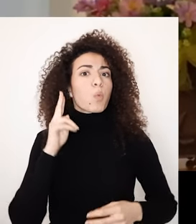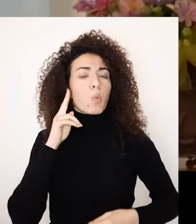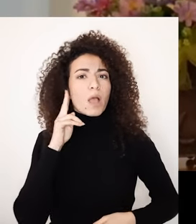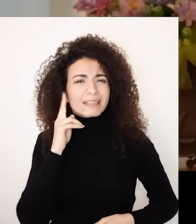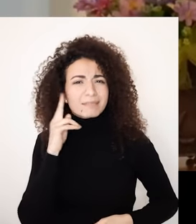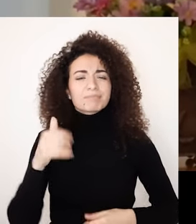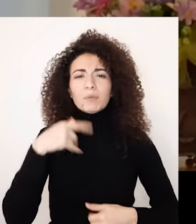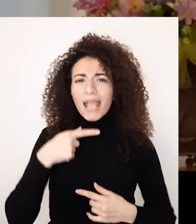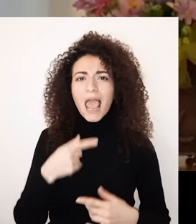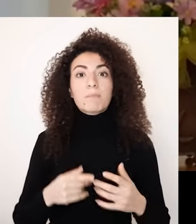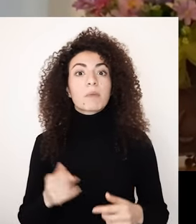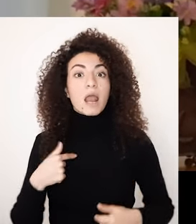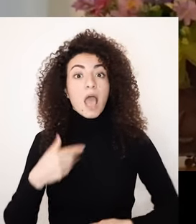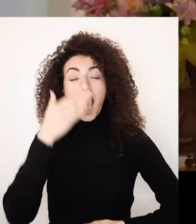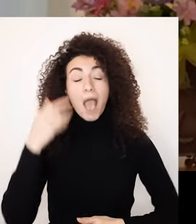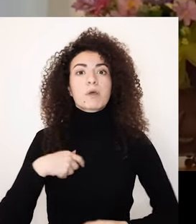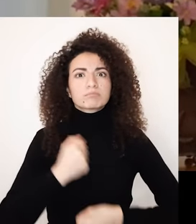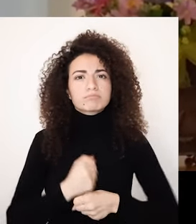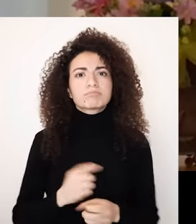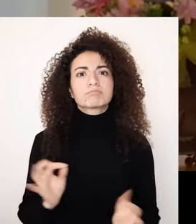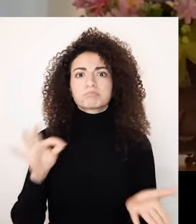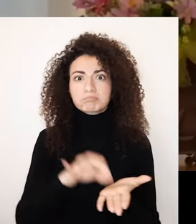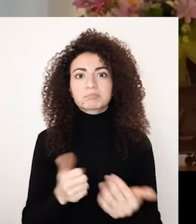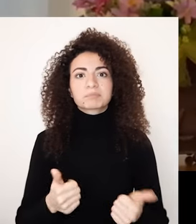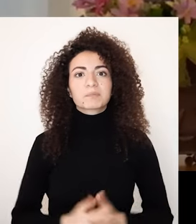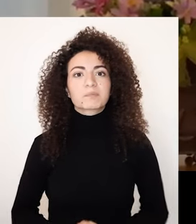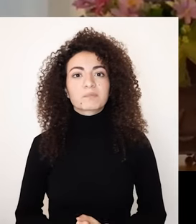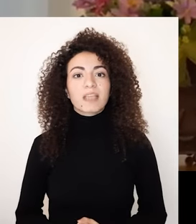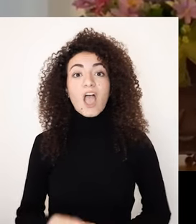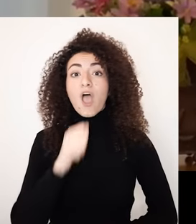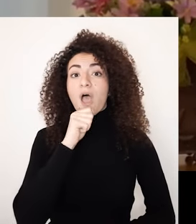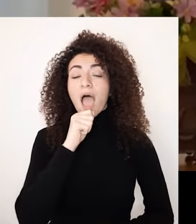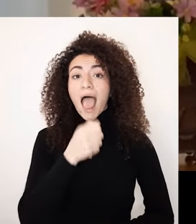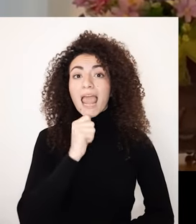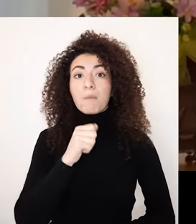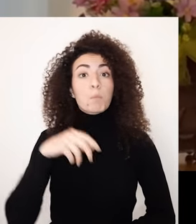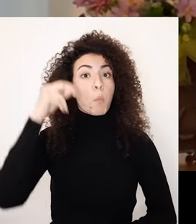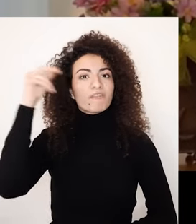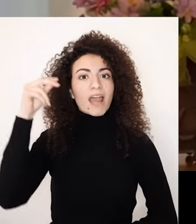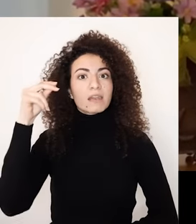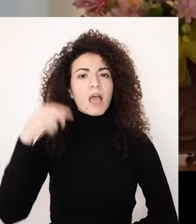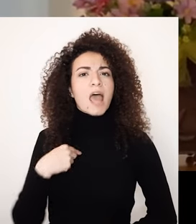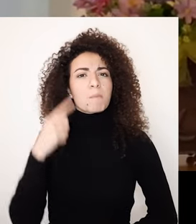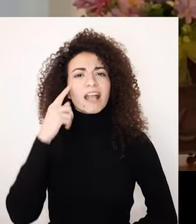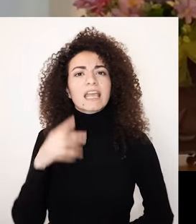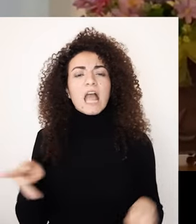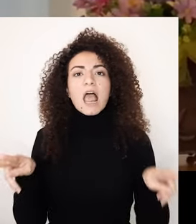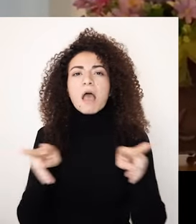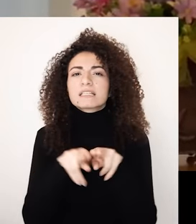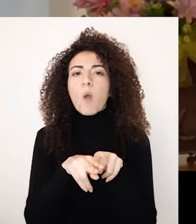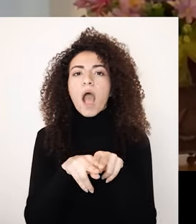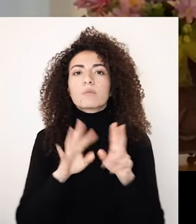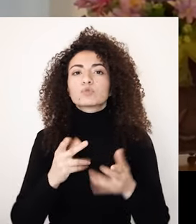الأضايا الإنسانية والاجتماعية وبالنسبة لإلي الفن والأعلام هنج ناحين لقضية واحدة هي قضية الإنسان